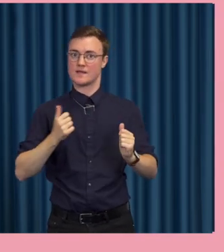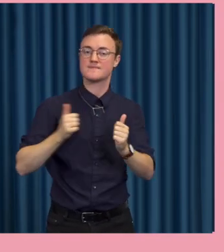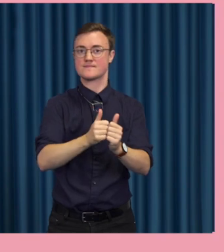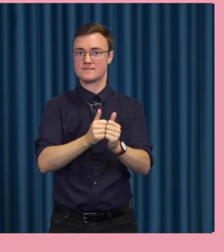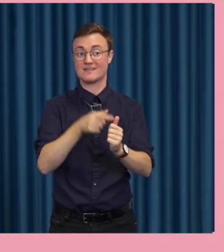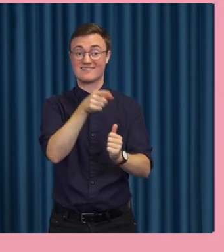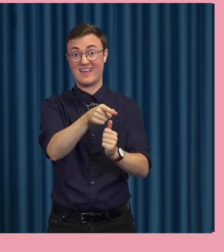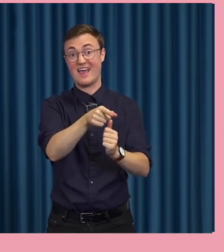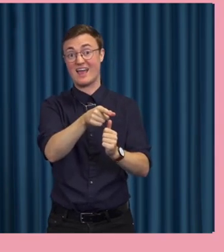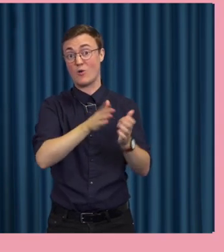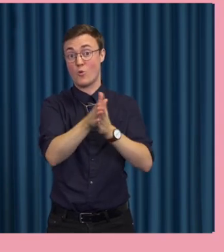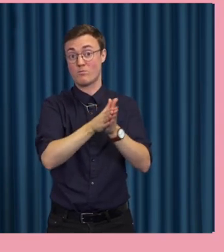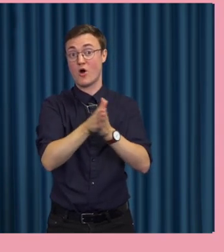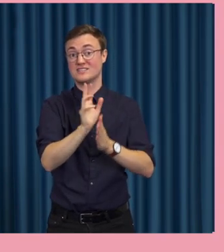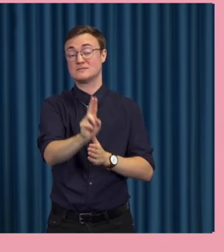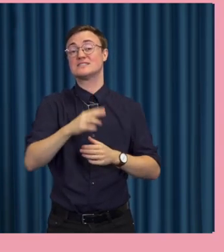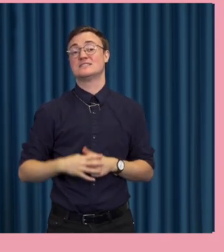det är en genuin utmaning.